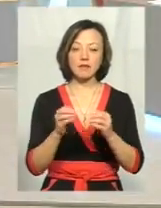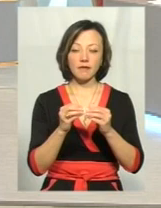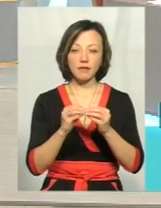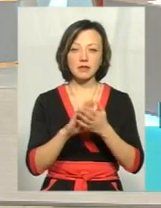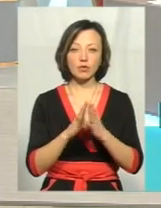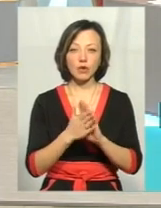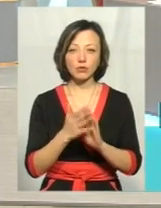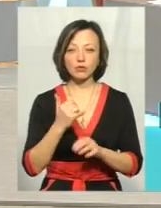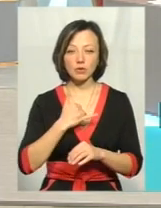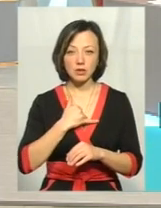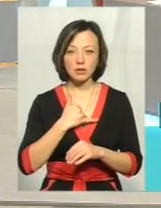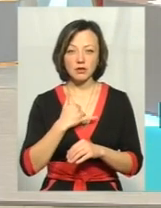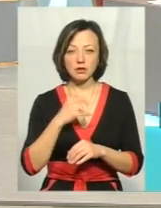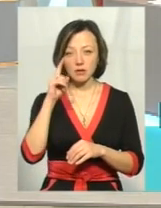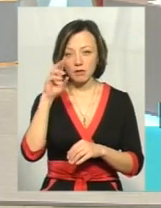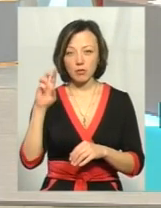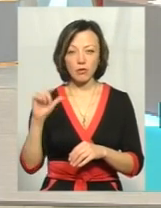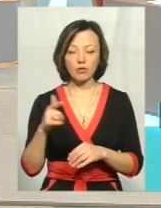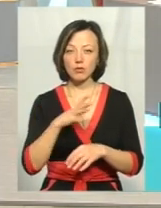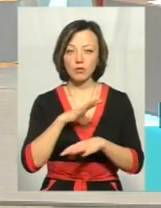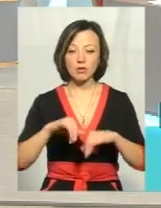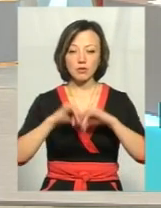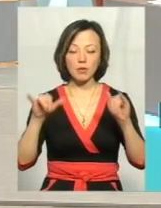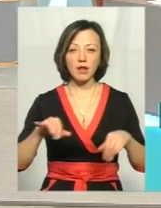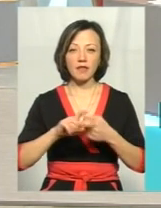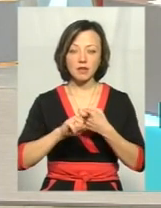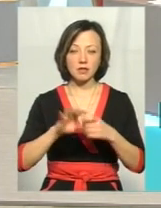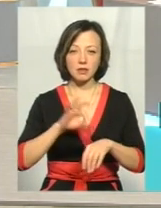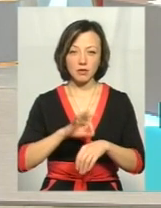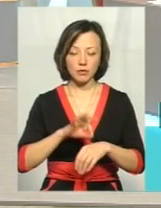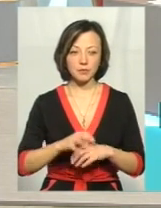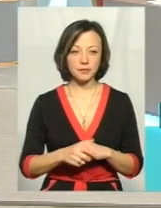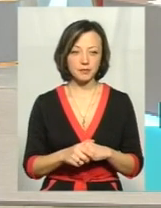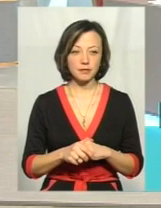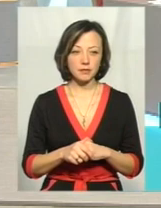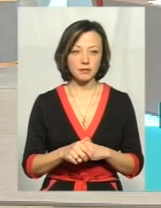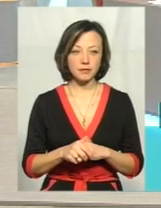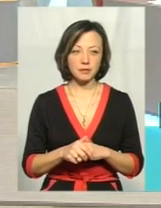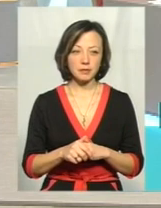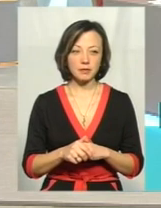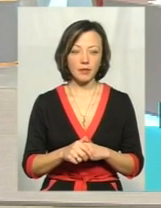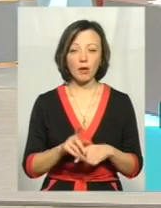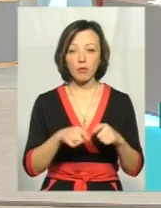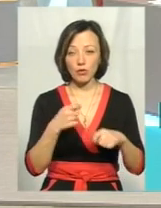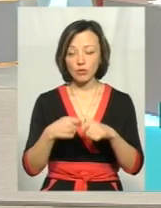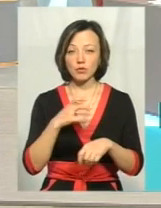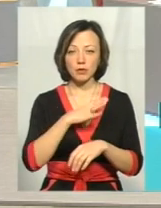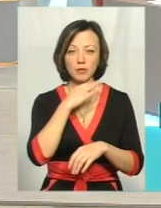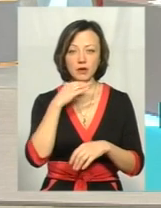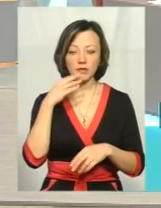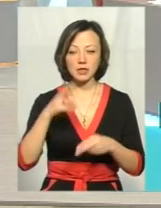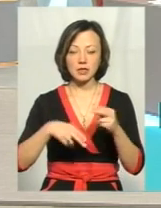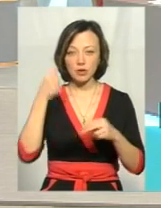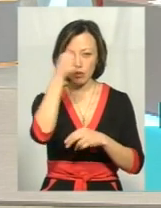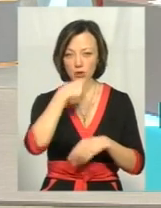ситуацію, що нас було вдякувати, не було спалах, інфекційне захворення. Але це відхилень було дуже багато, і ми в кінці